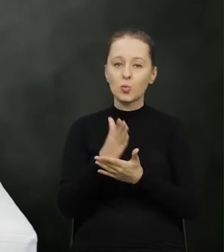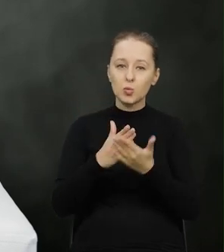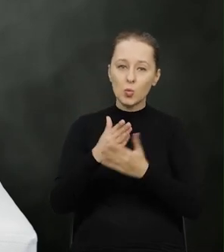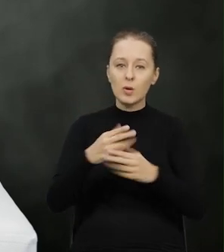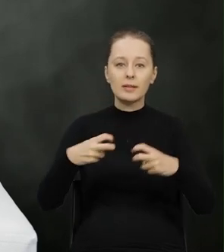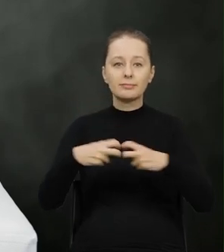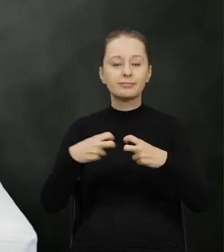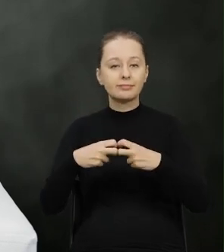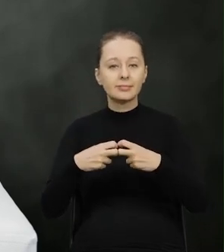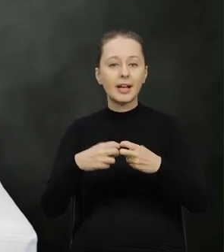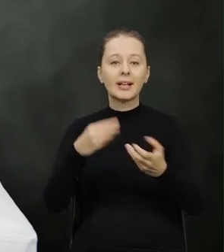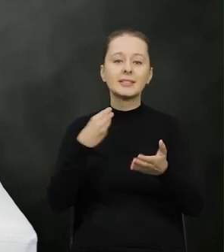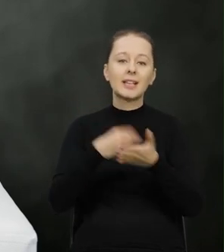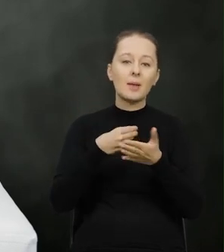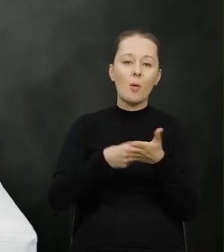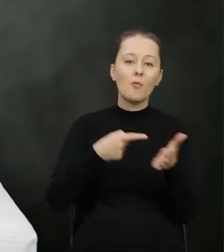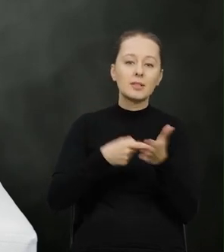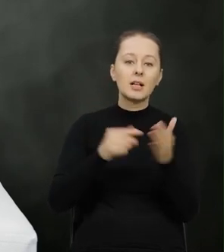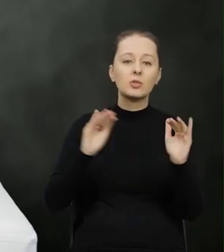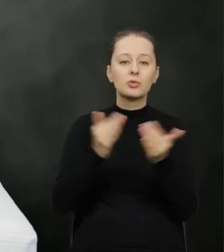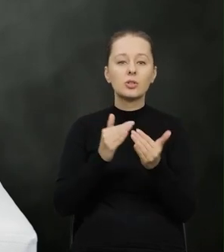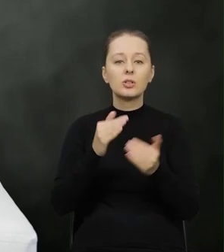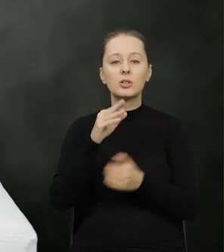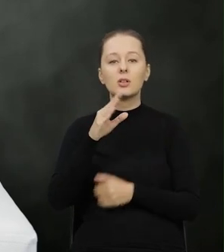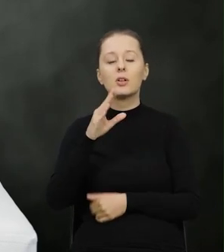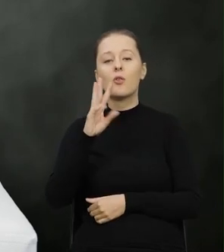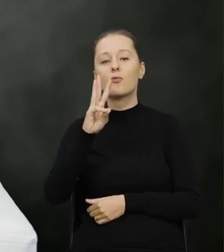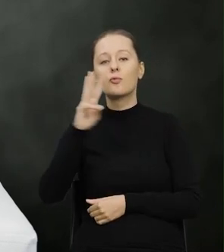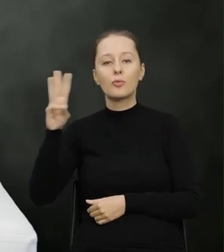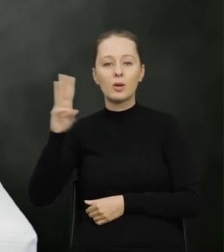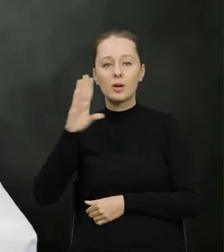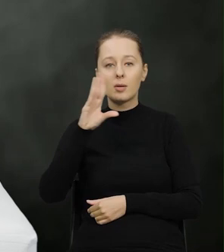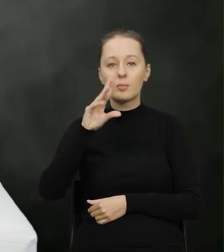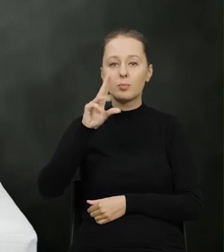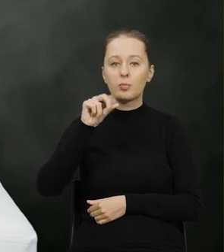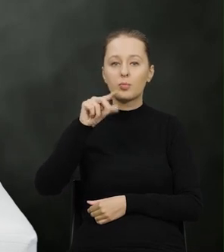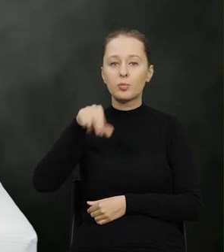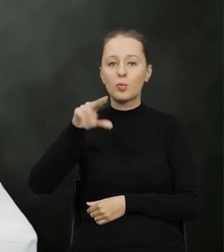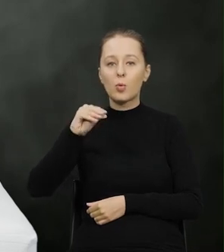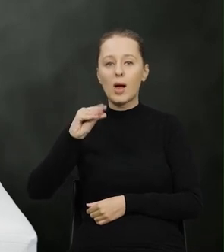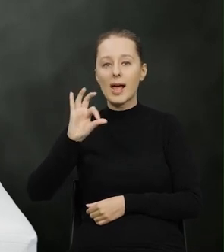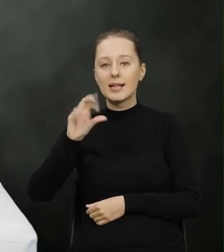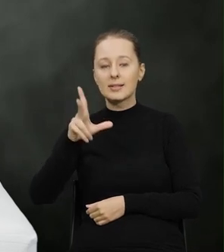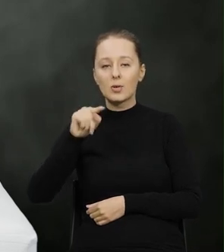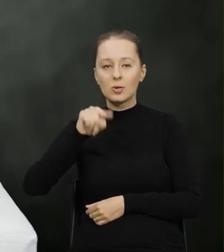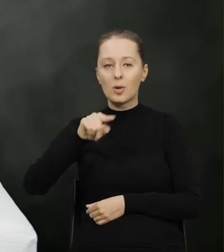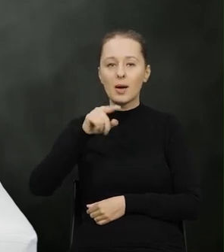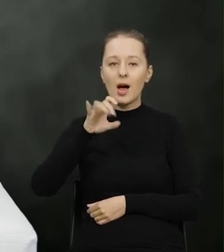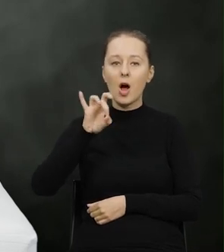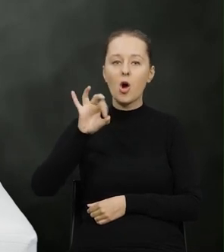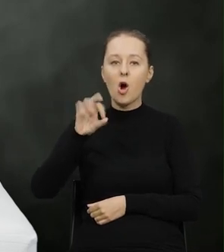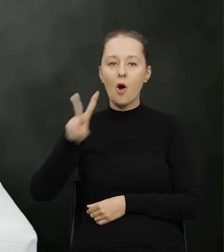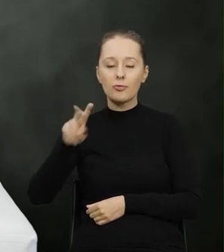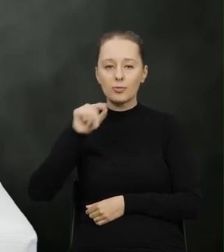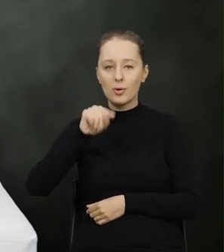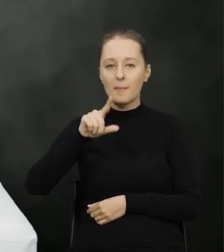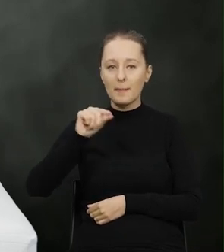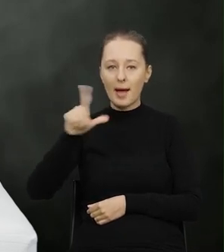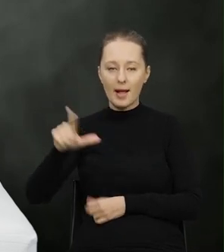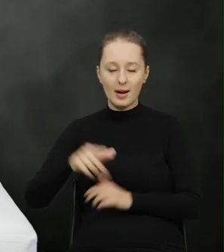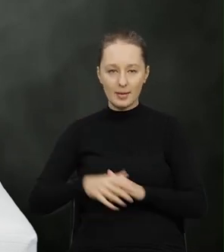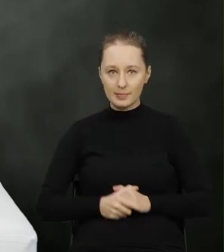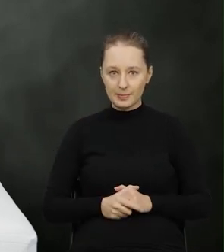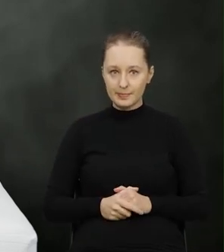elektronicznych skarbowo celnych czyli w skrócie PŁESK czyli www.puesk.gov.pl